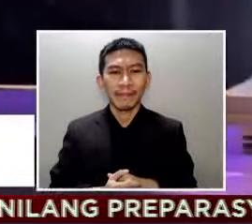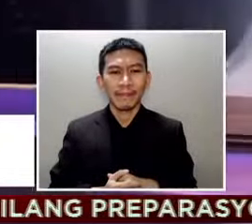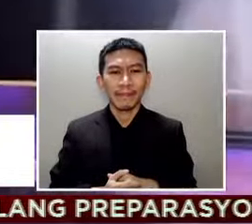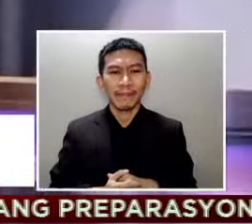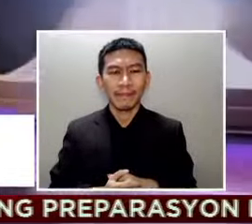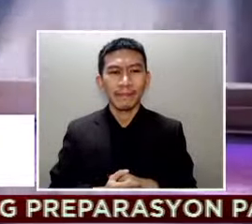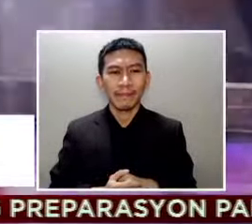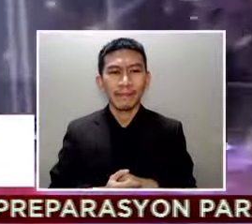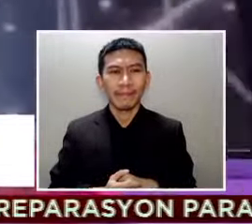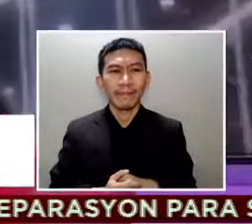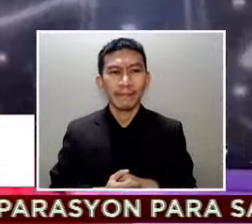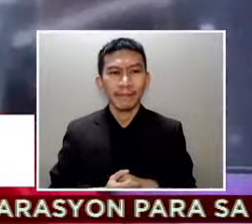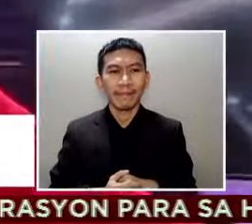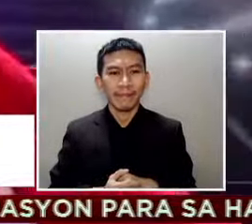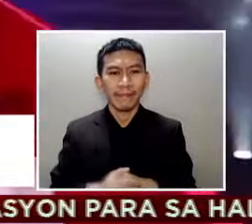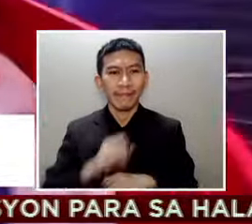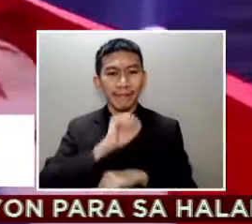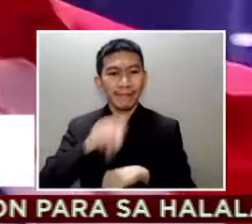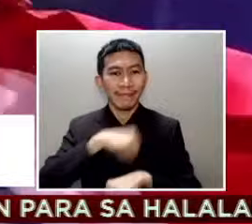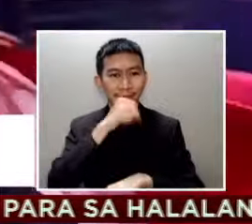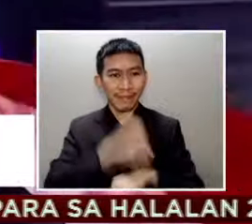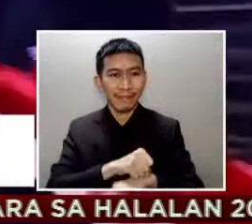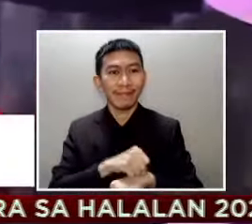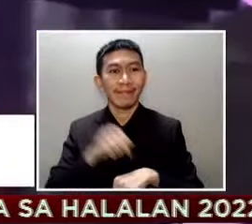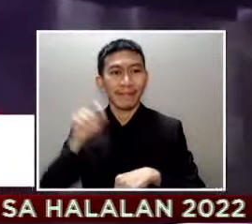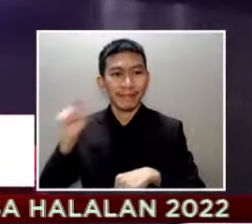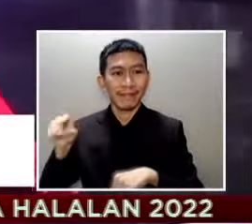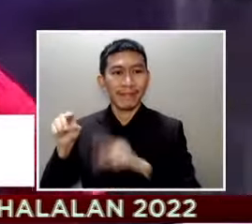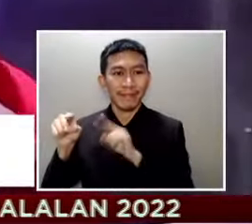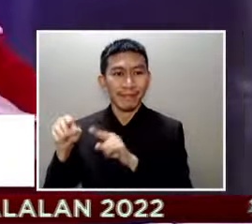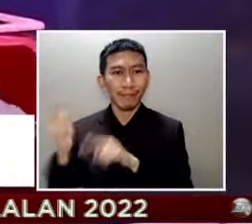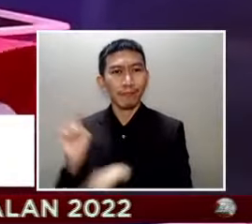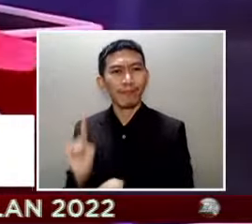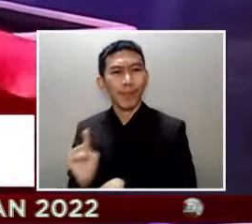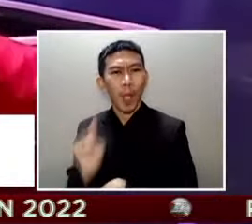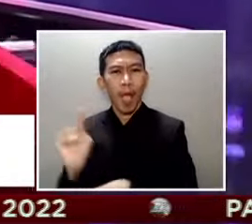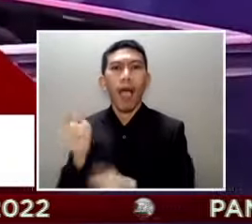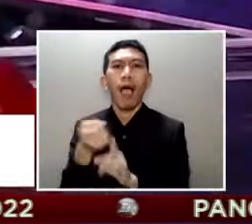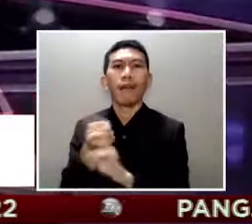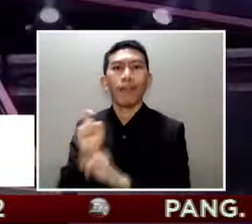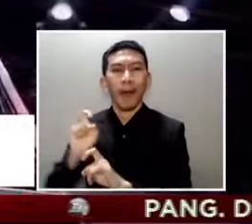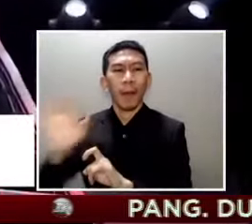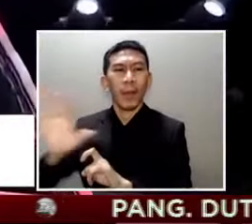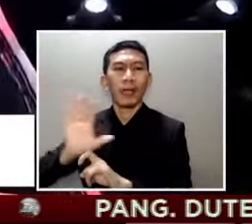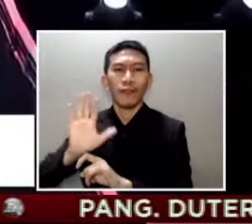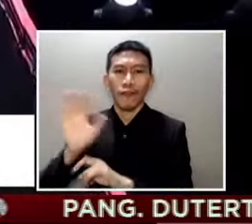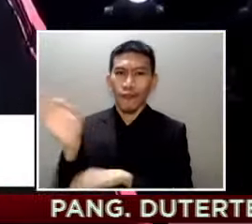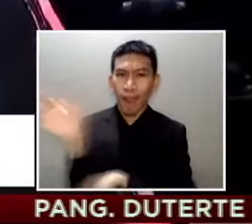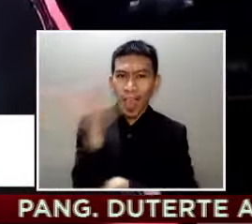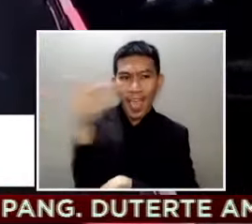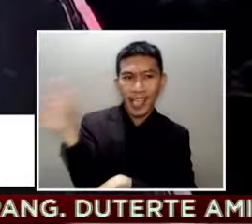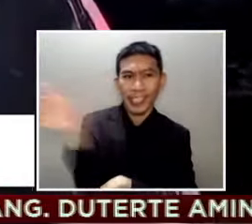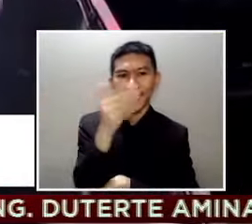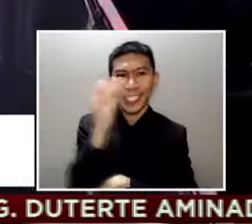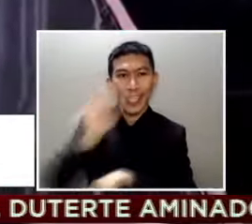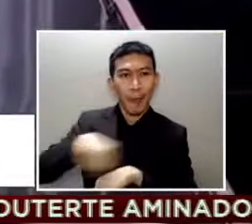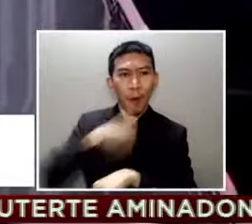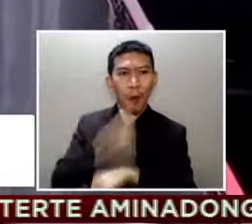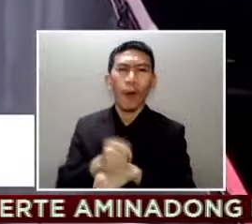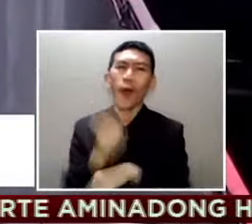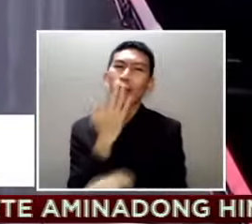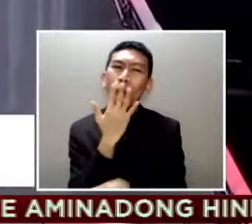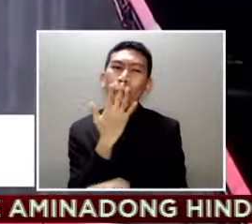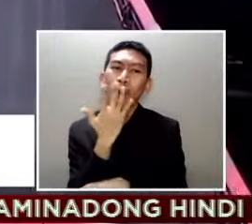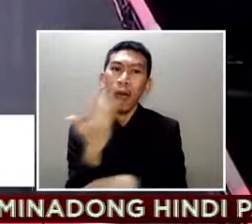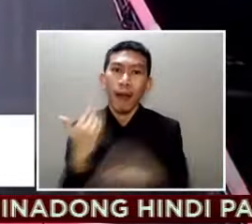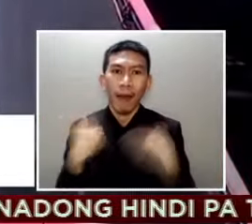Si Miss Singapore Bernadette Bell Ong hango sa national flag ng Singapore ang mga kulay ng costume na may mensaheng Stop